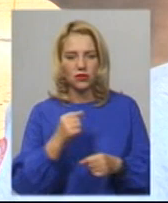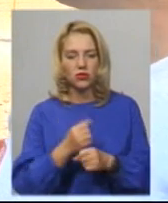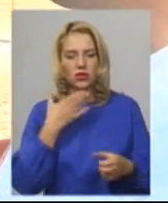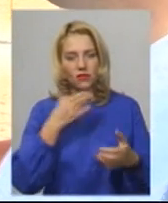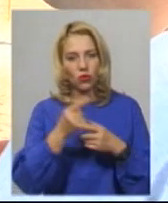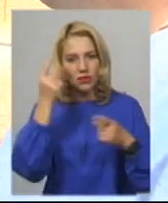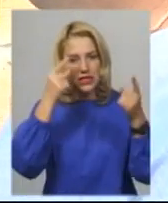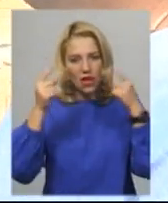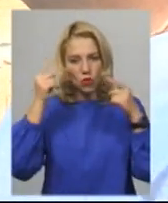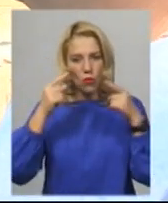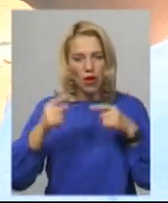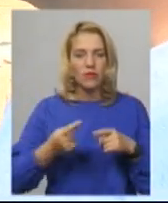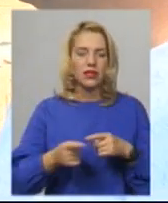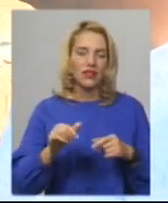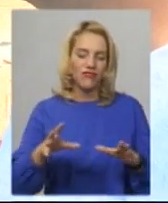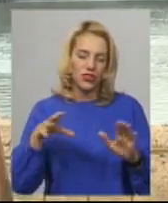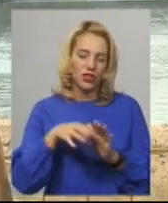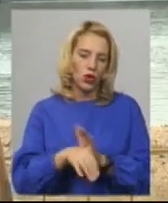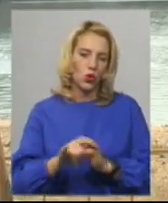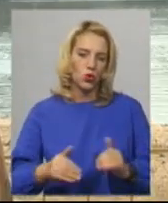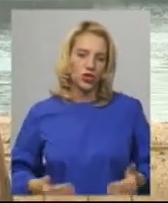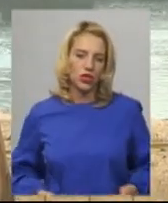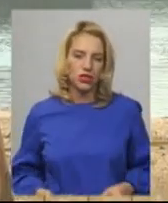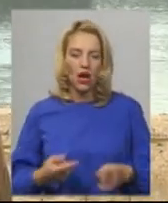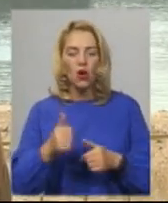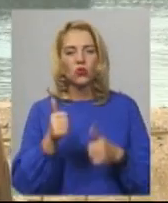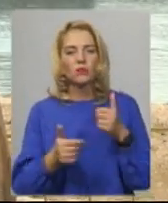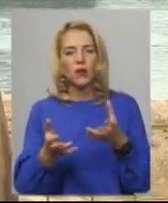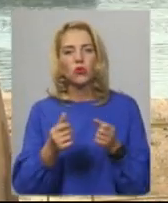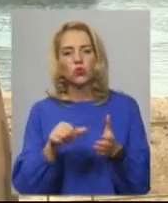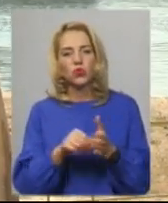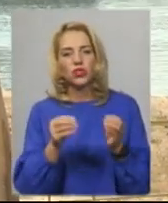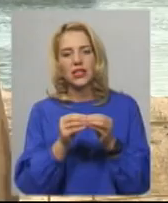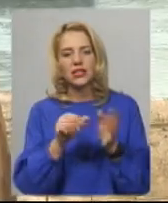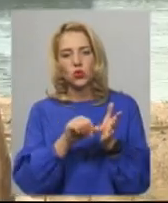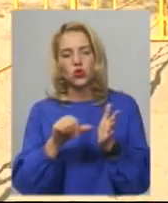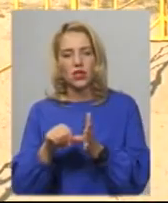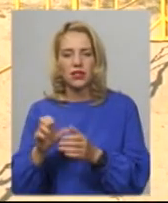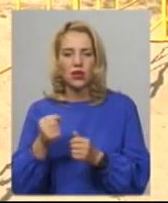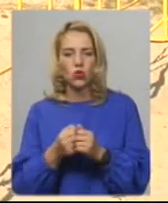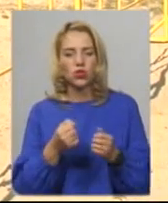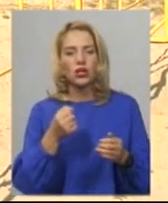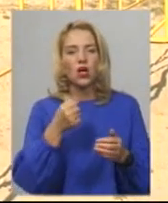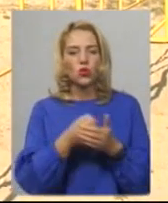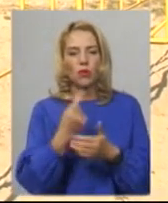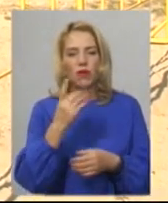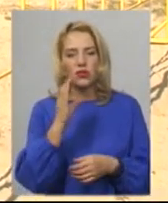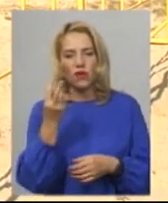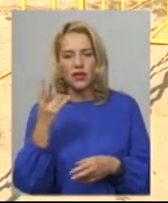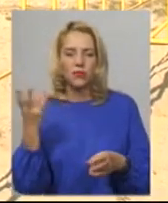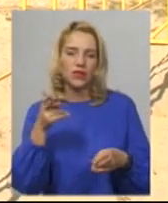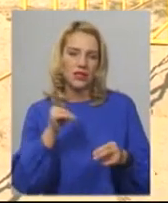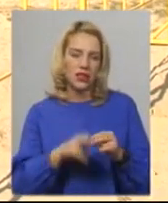задумом, втіллює його в життя». У змаганнях бере участь 10 учасників. Кожен до 1 вересня має завершити свій віріб,